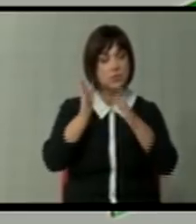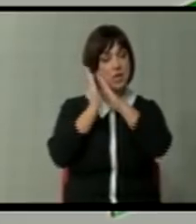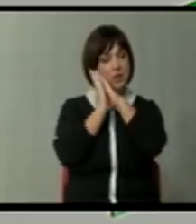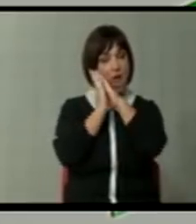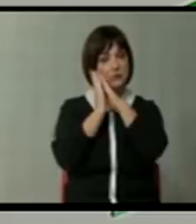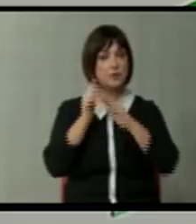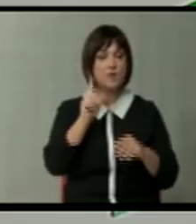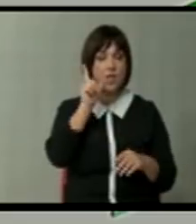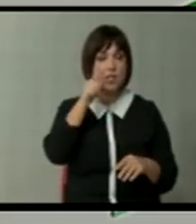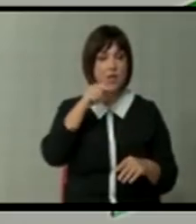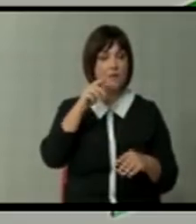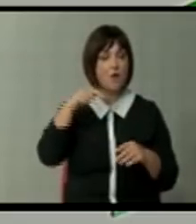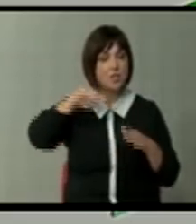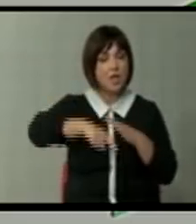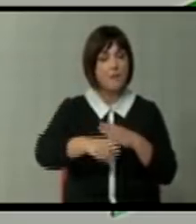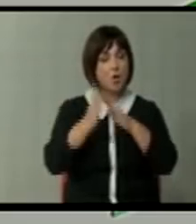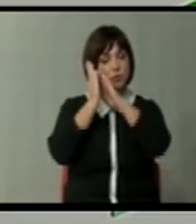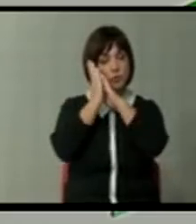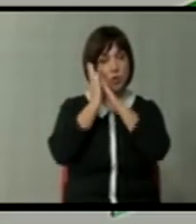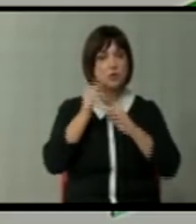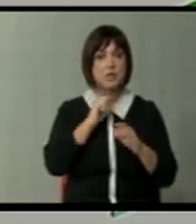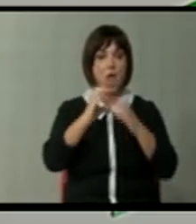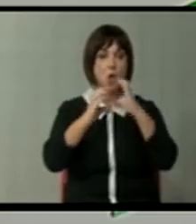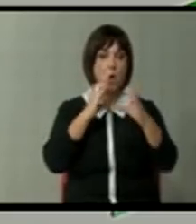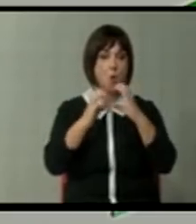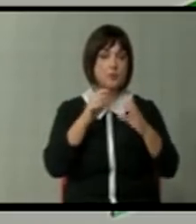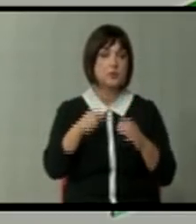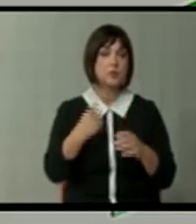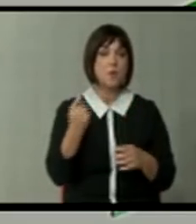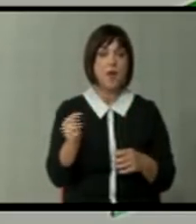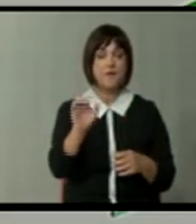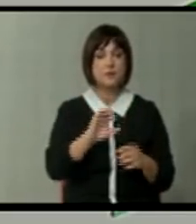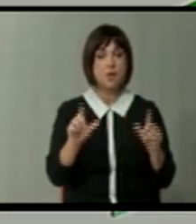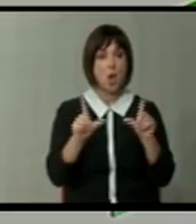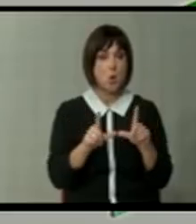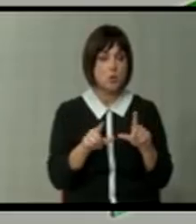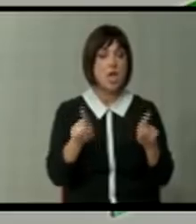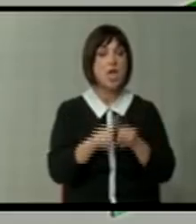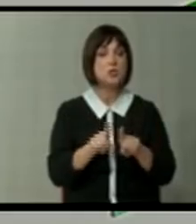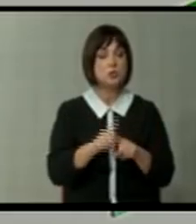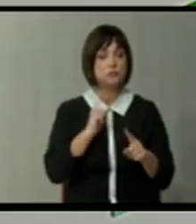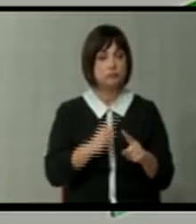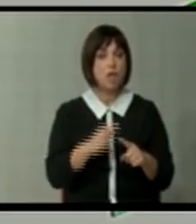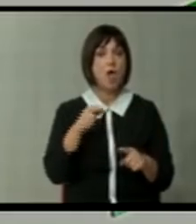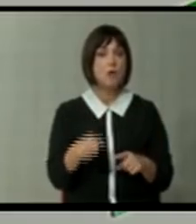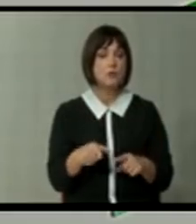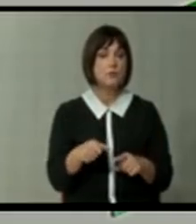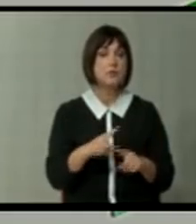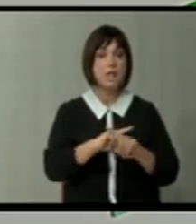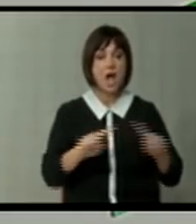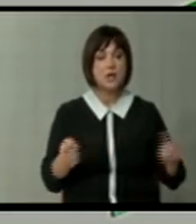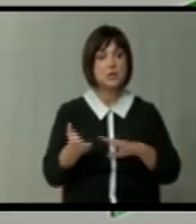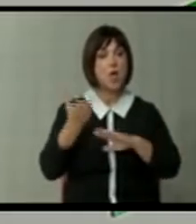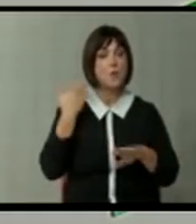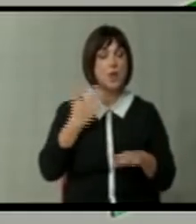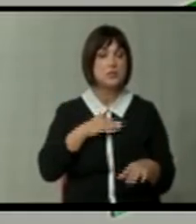тоа вод лабоксон, факт е дека вообшто не комуницираат со партнерите во Евроска Тунија. Но исто така е факт дека, за разлика од